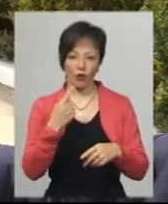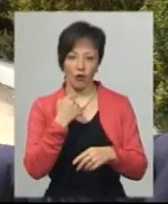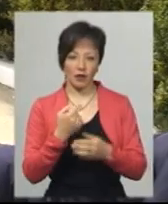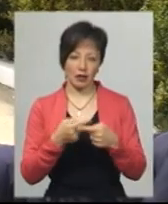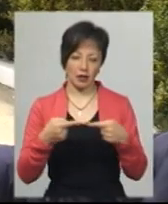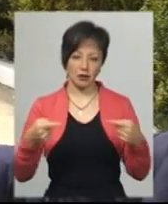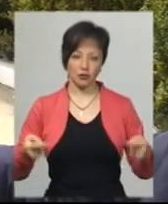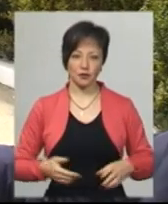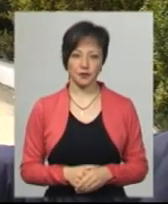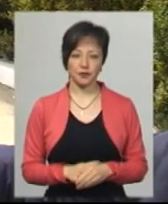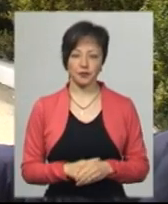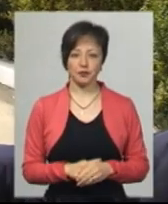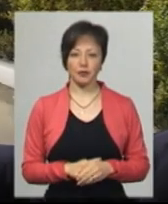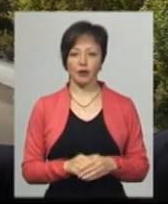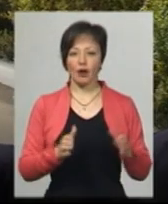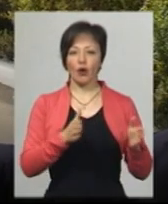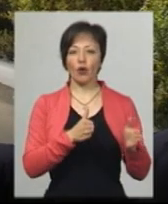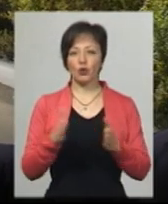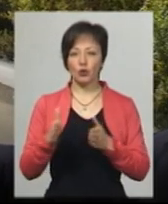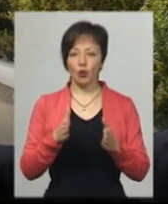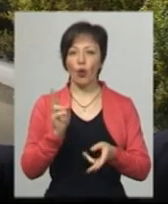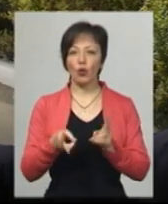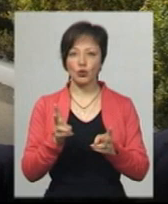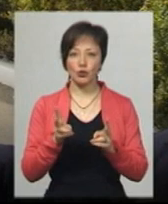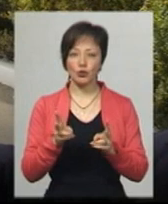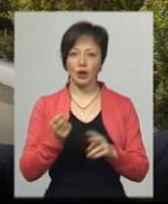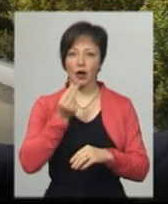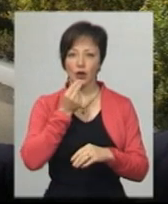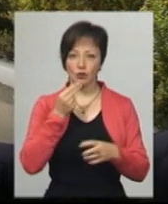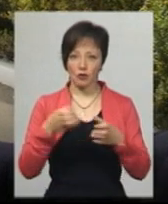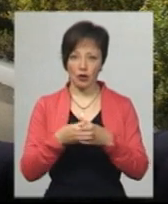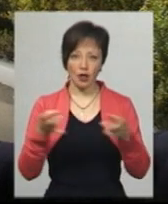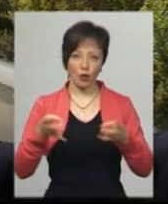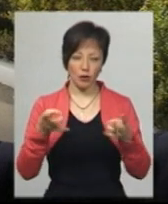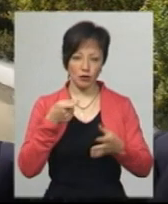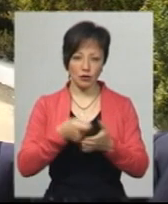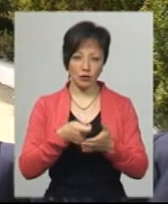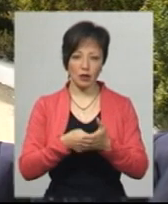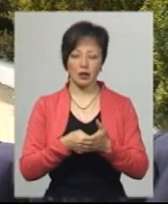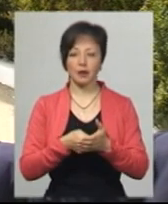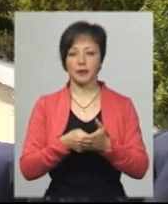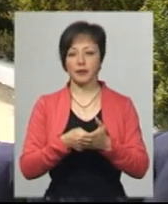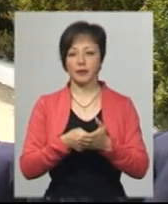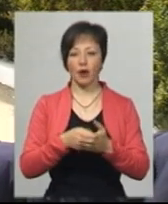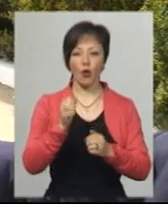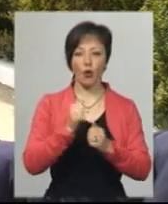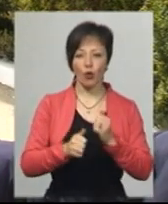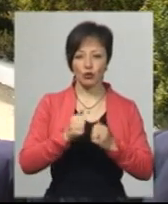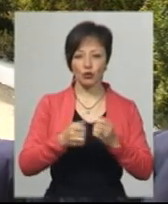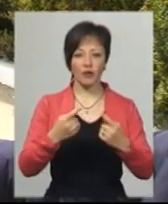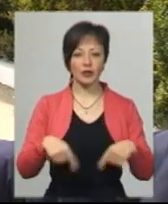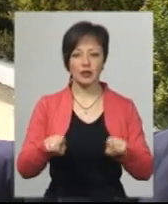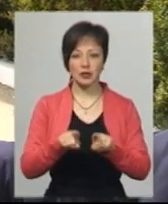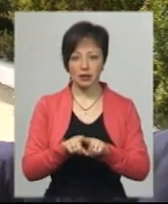інше. Готується на харчоблоці необхідні харчі. Далі в кожному відділенні